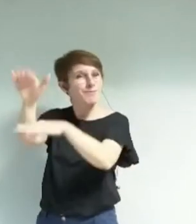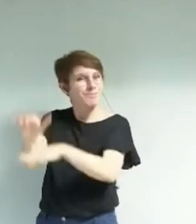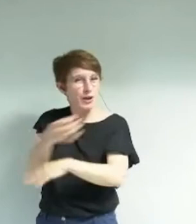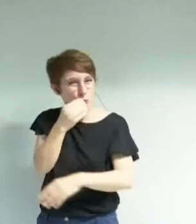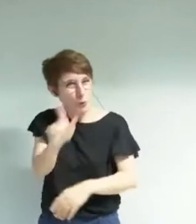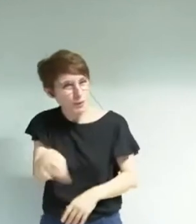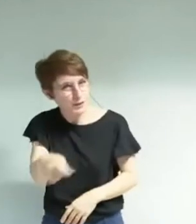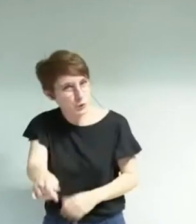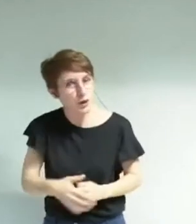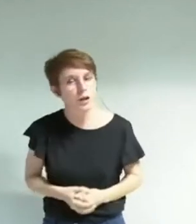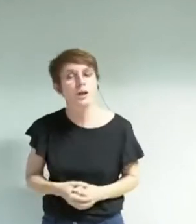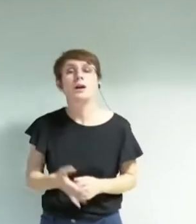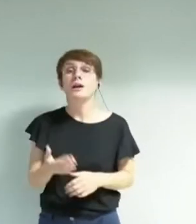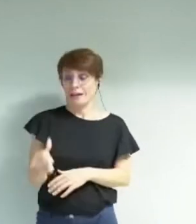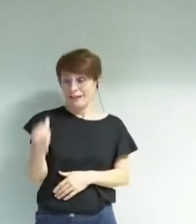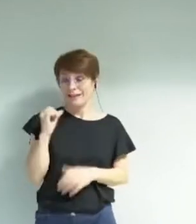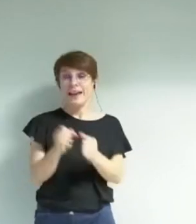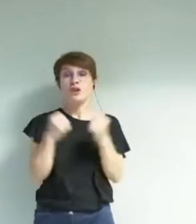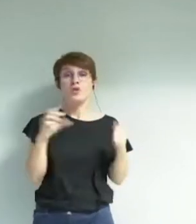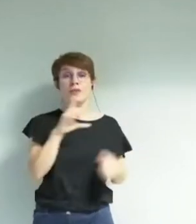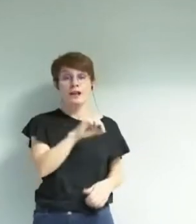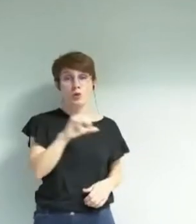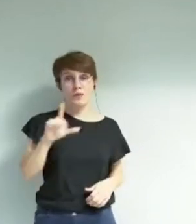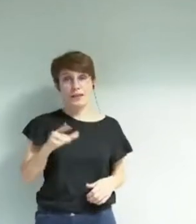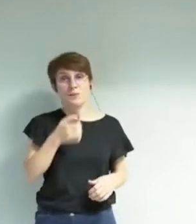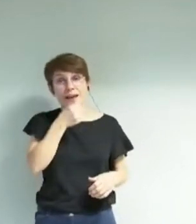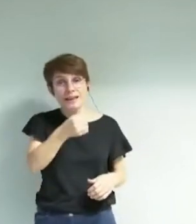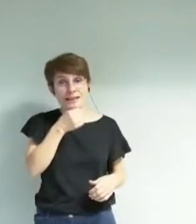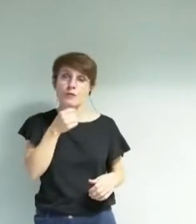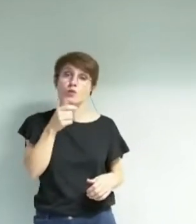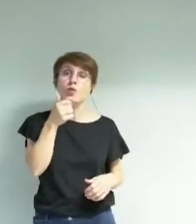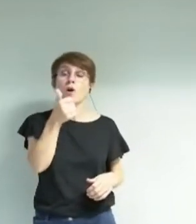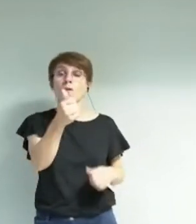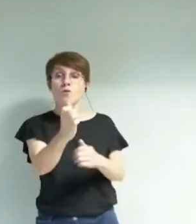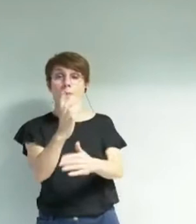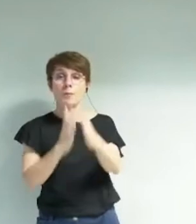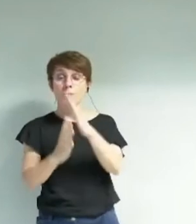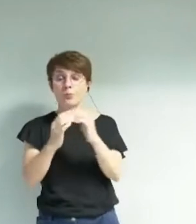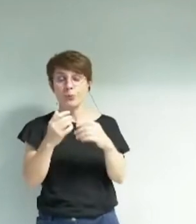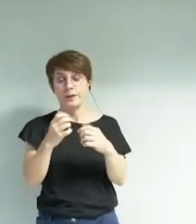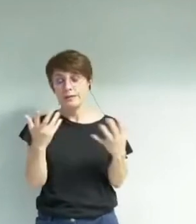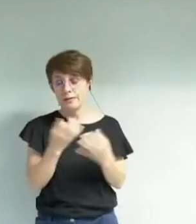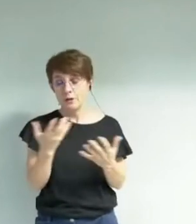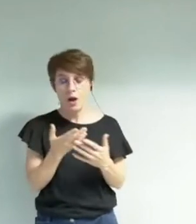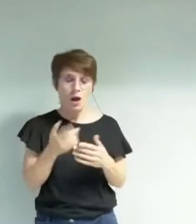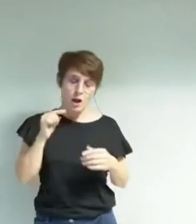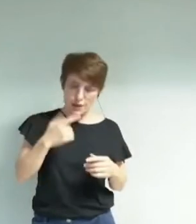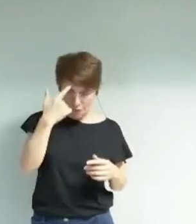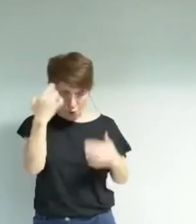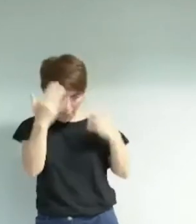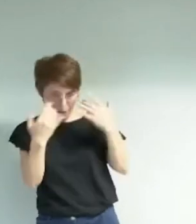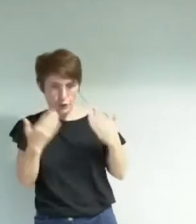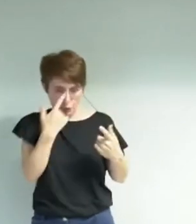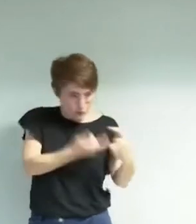'hier, à savoir l'objectif est de simplifier les procédures et de répondre aux préoccupations actuelles est un mensonge de